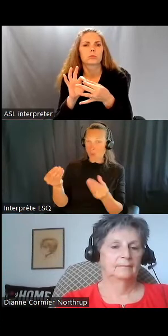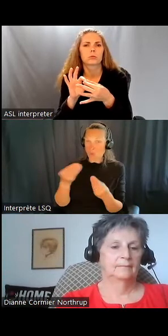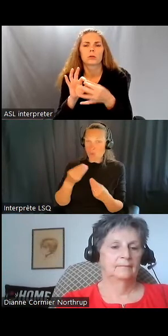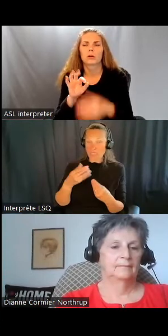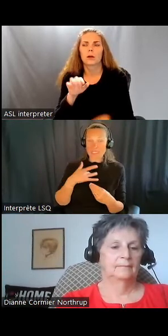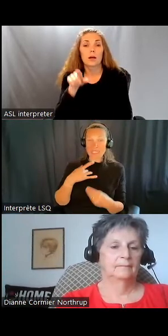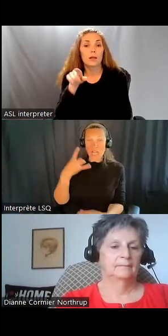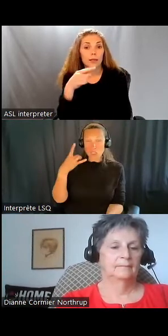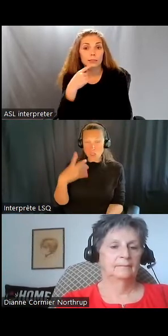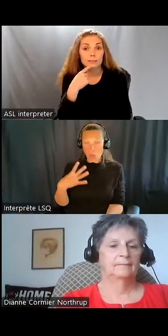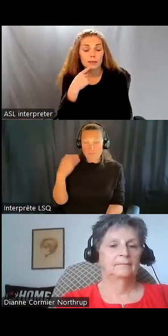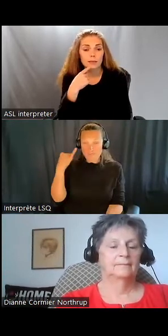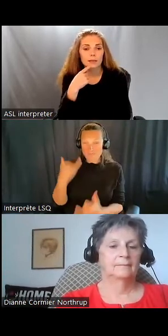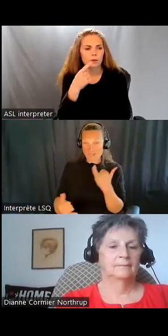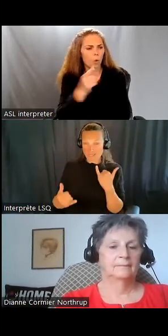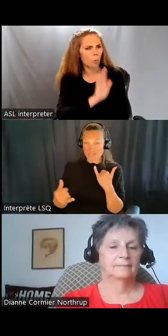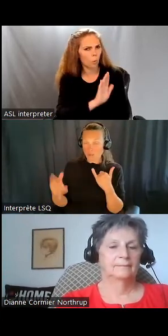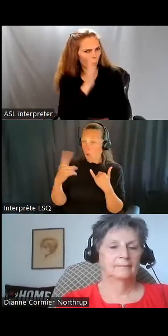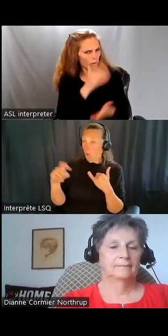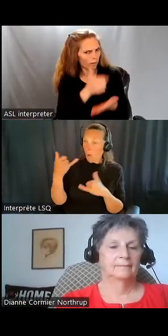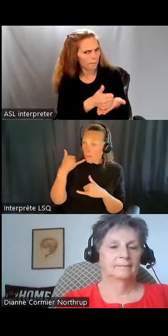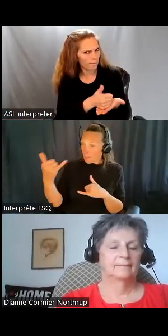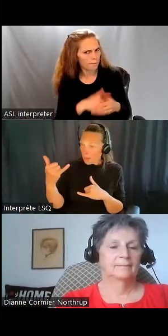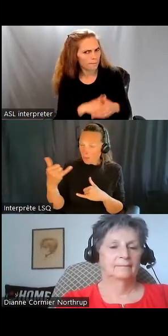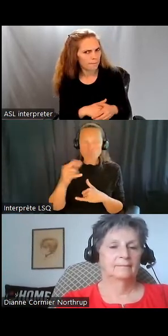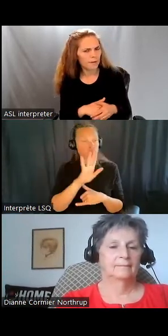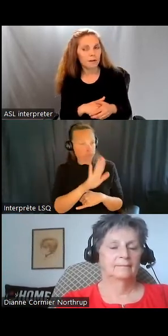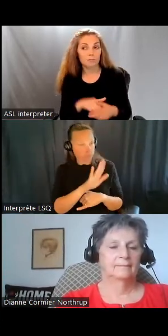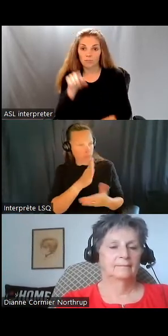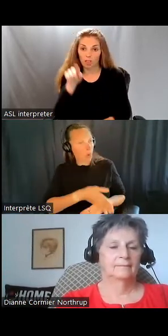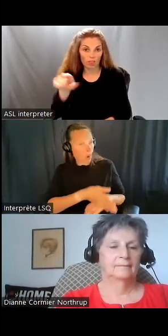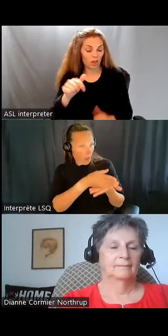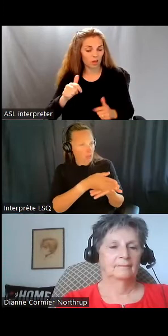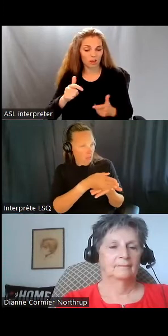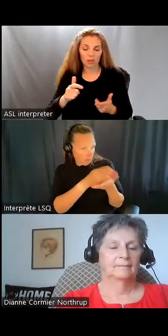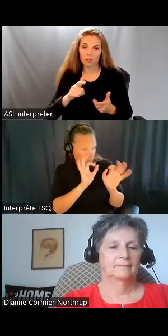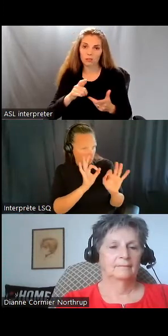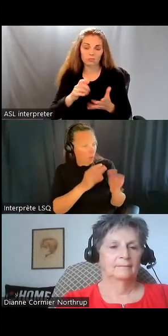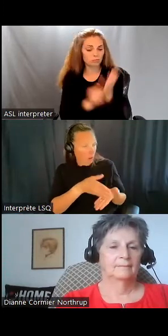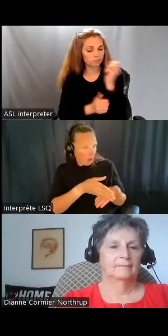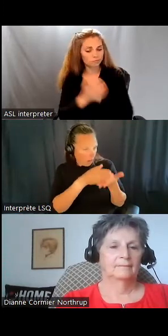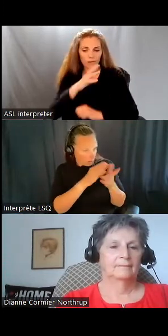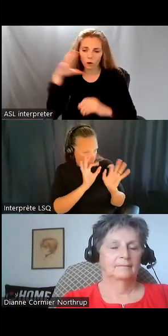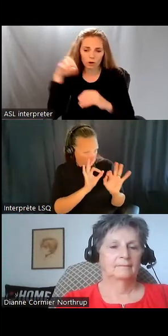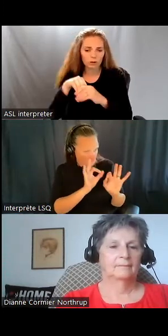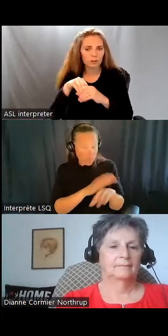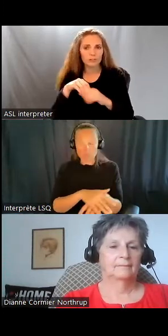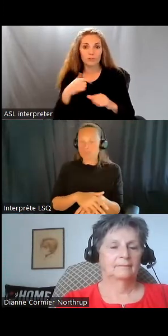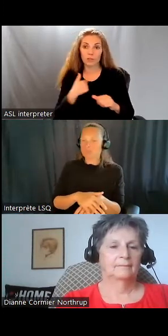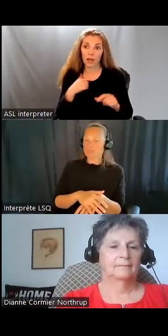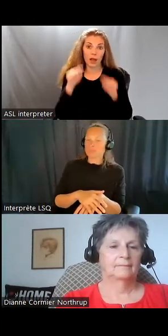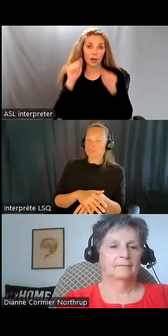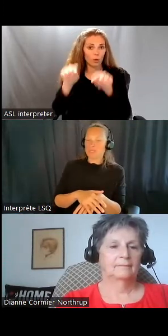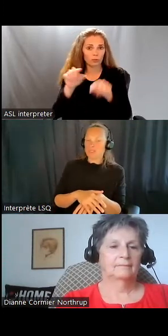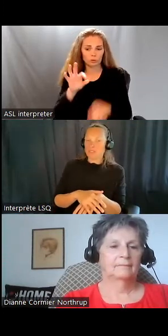Ils m'ont dit « Attends une seconde, on va vous aider. » Et donc, ils arrivés dans la